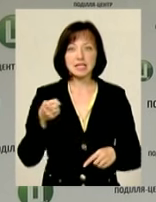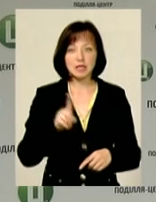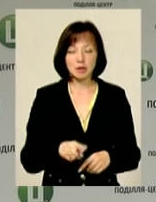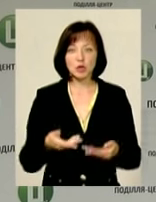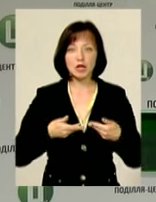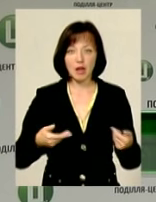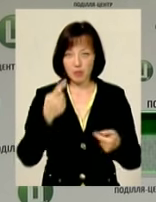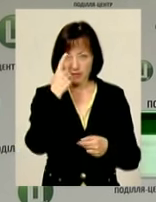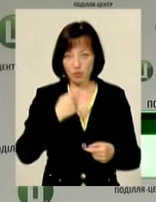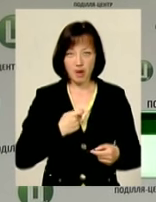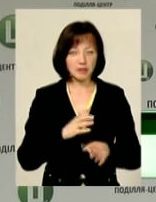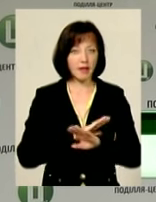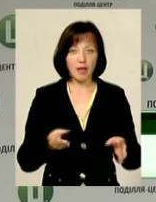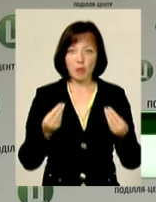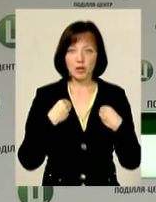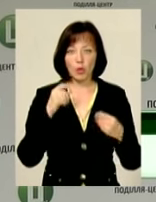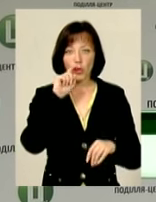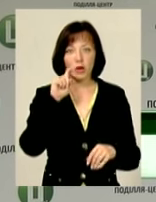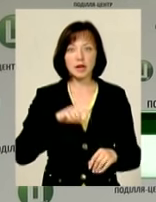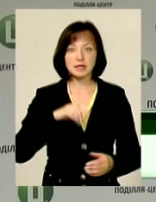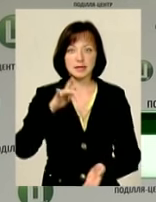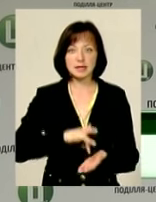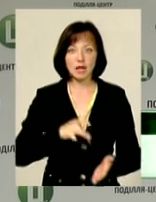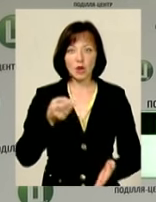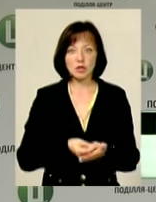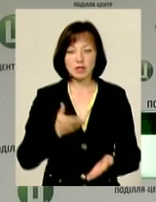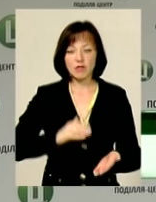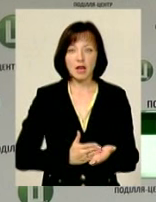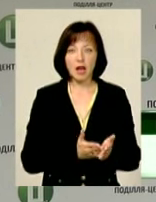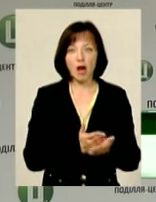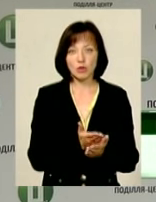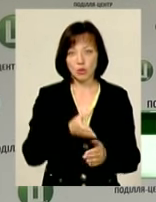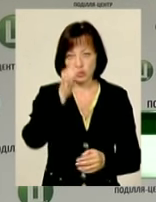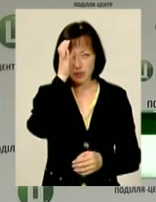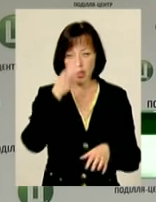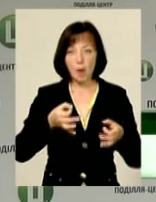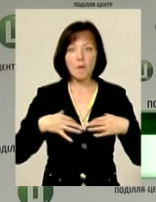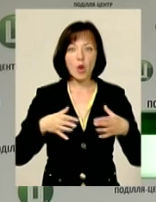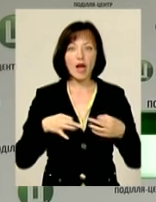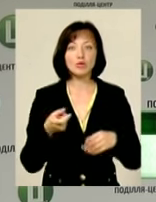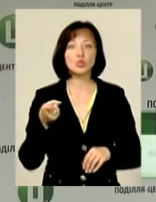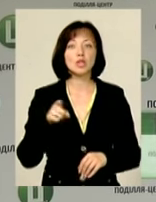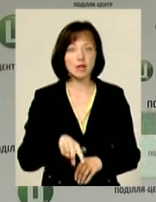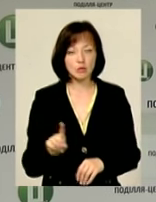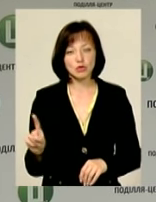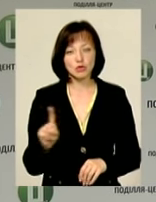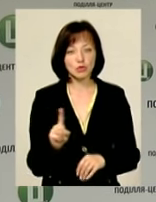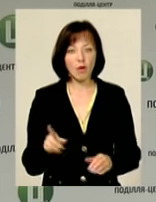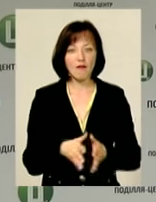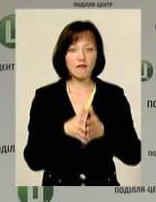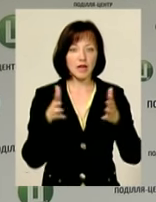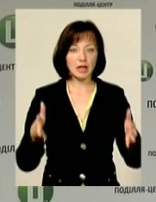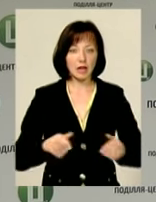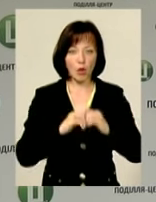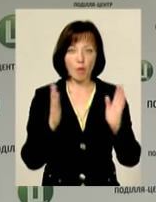інформацію не подає Український центр оцінювання якості освіти Пояснюють вони це тим, що великий об'єм